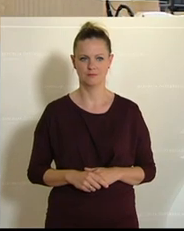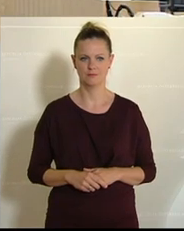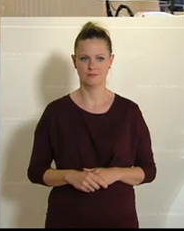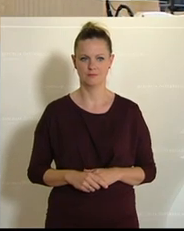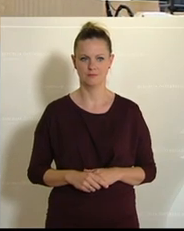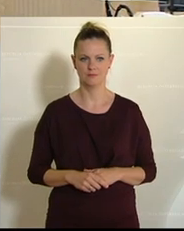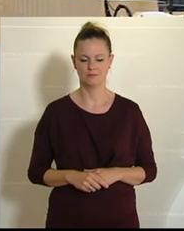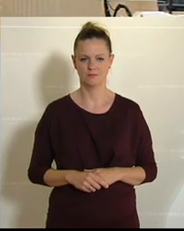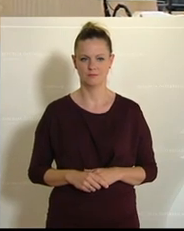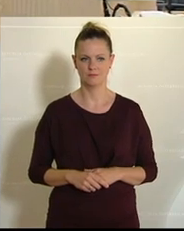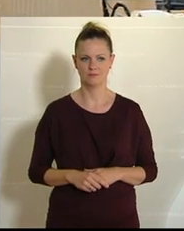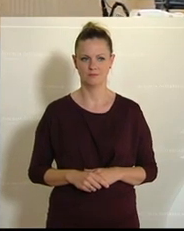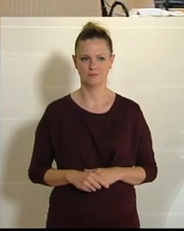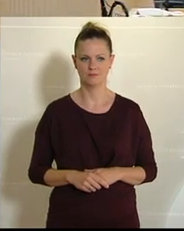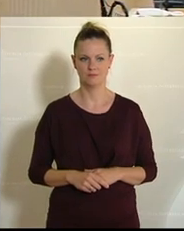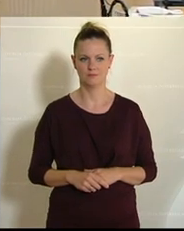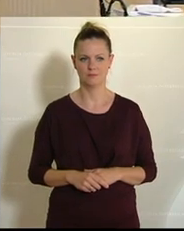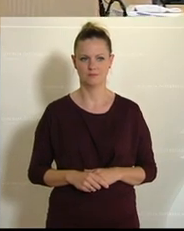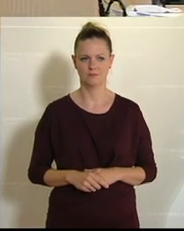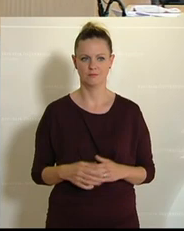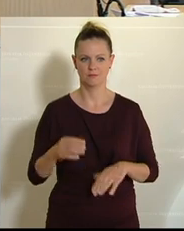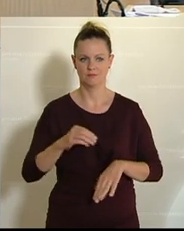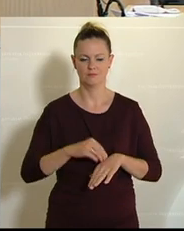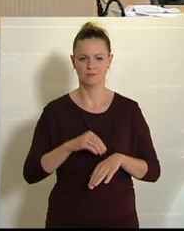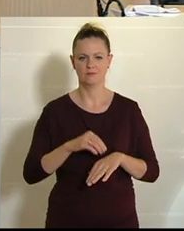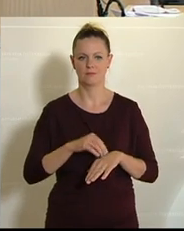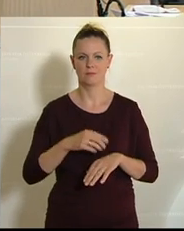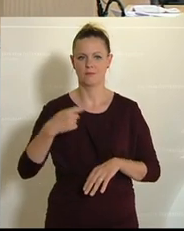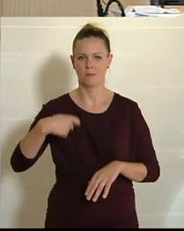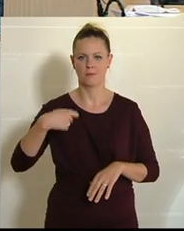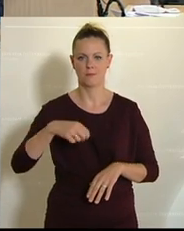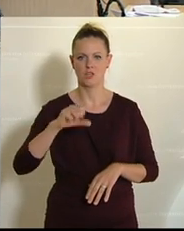Zu Wort gemeldet ist der Abgeordnete Stammler.